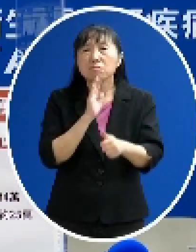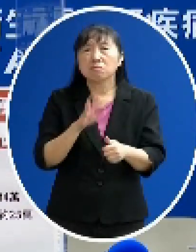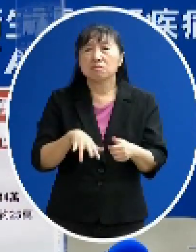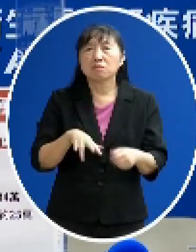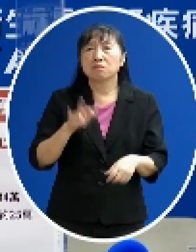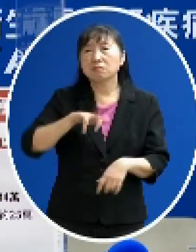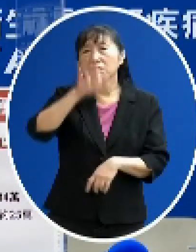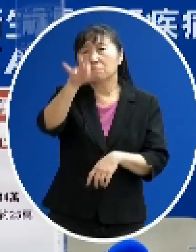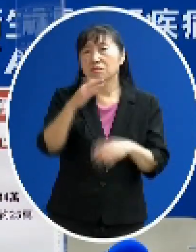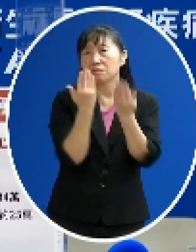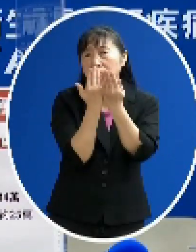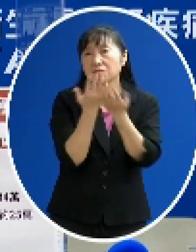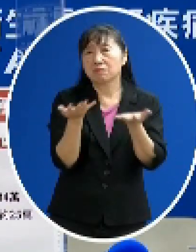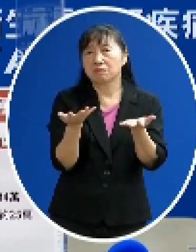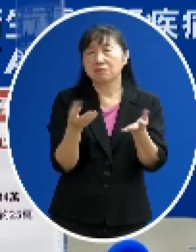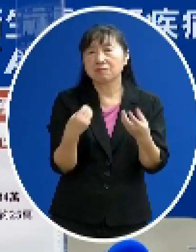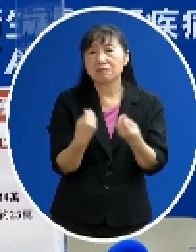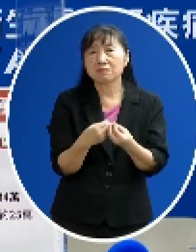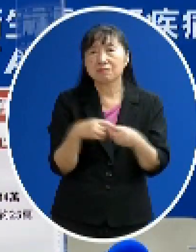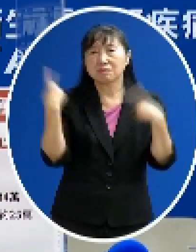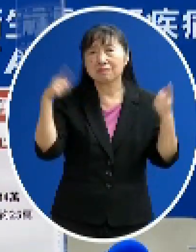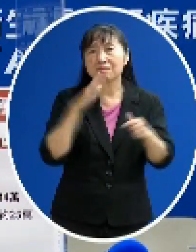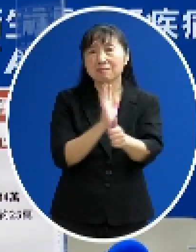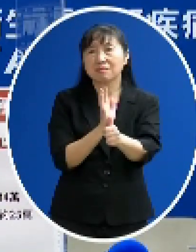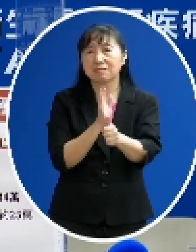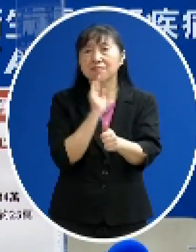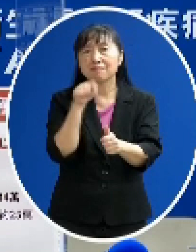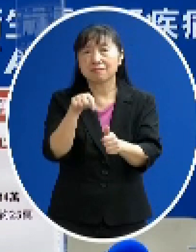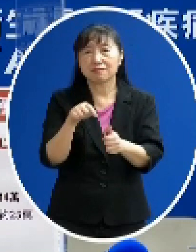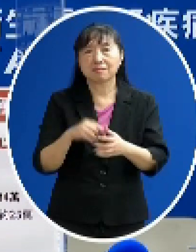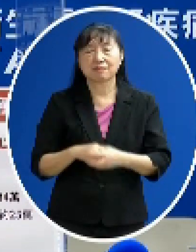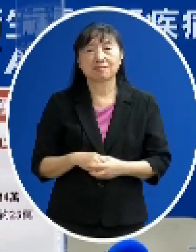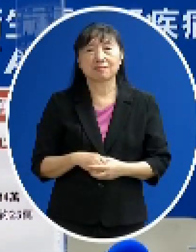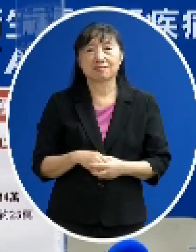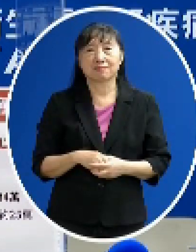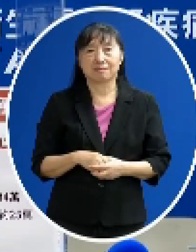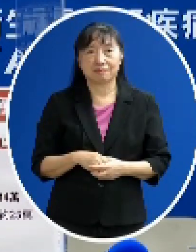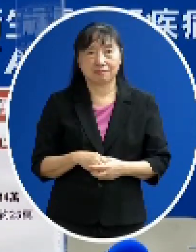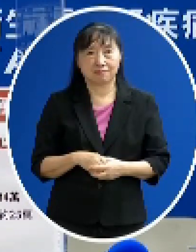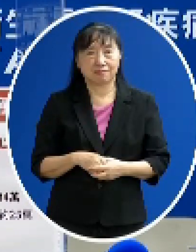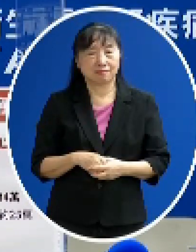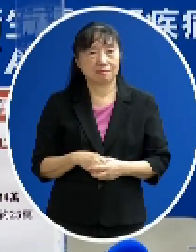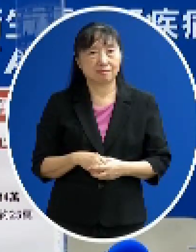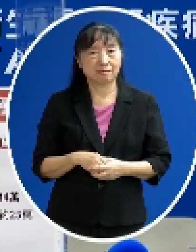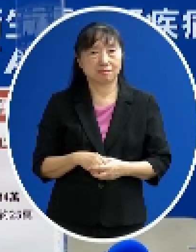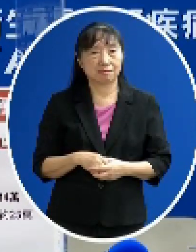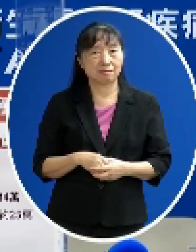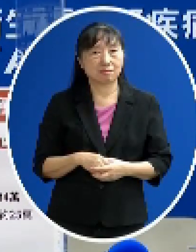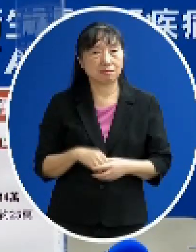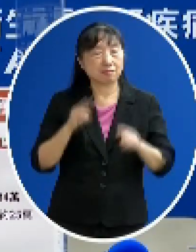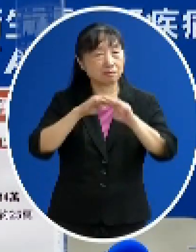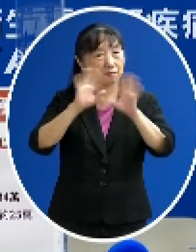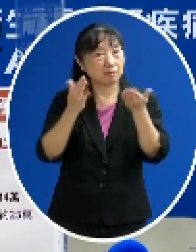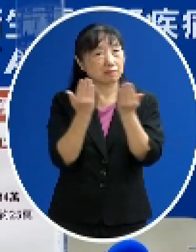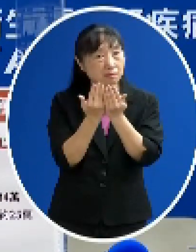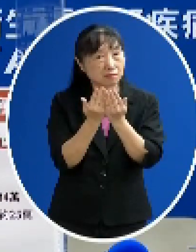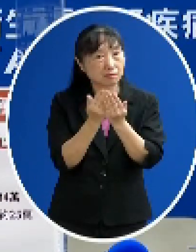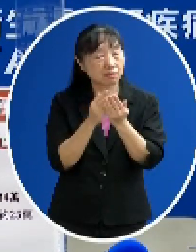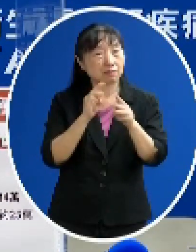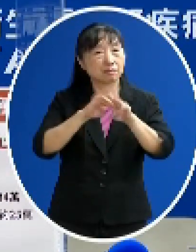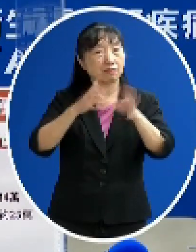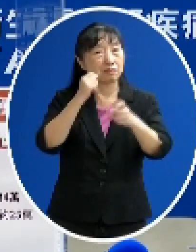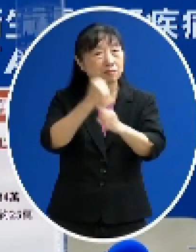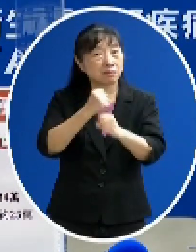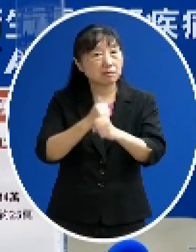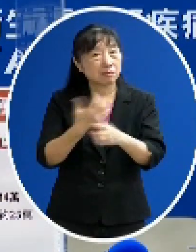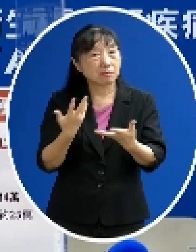怎麼樣怎麼樣啦 這被問到最多的好 那其實我們來看看 其實出國留學 出國工作